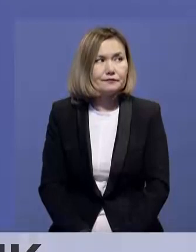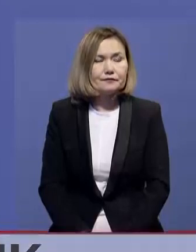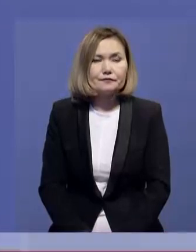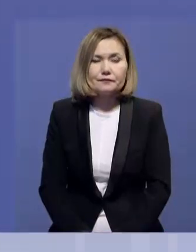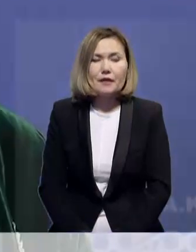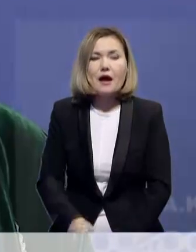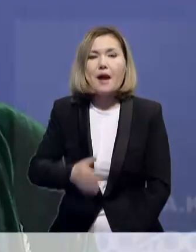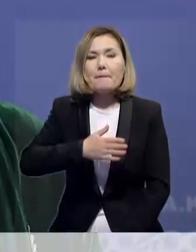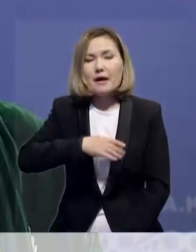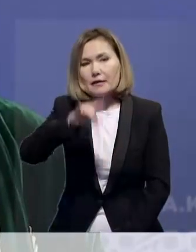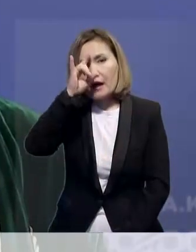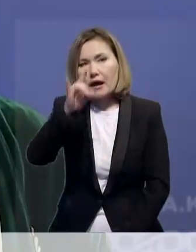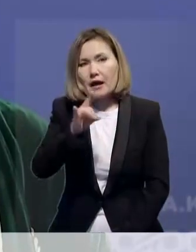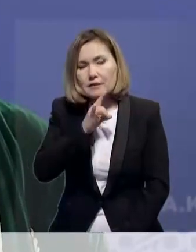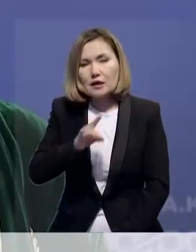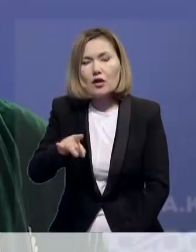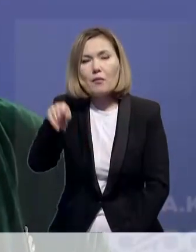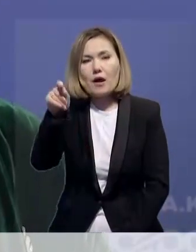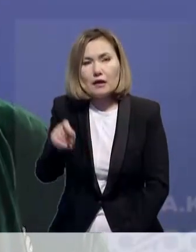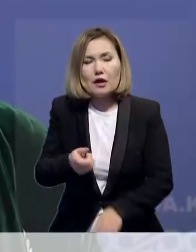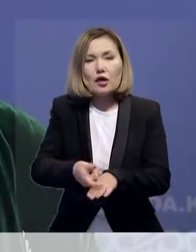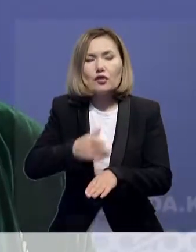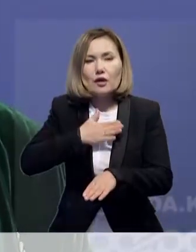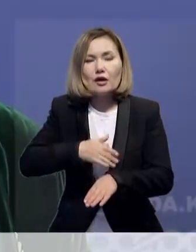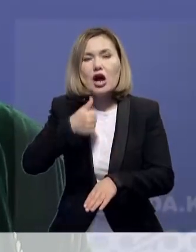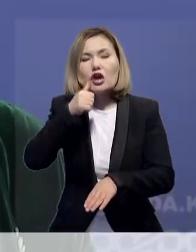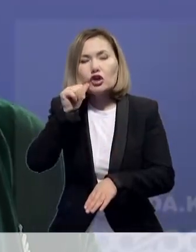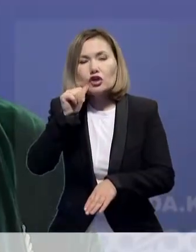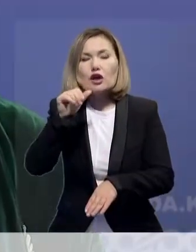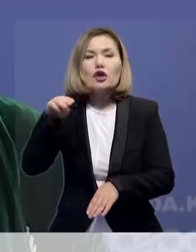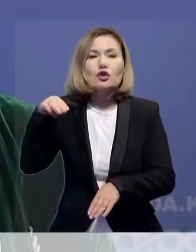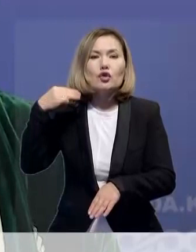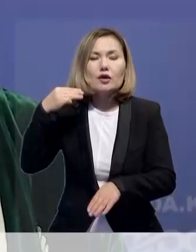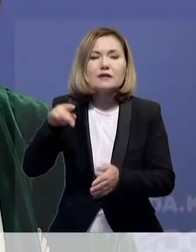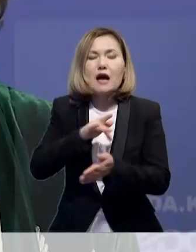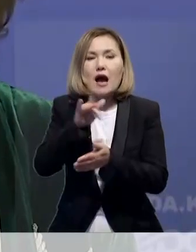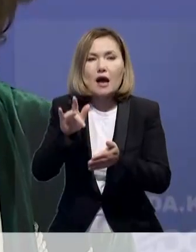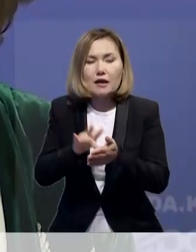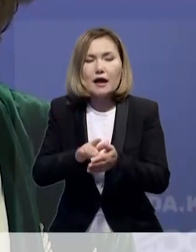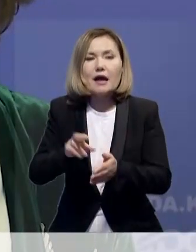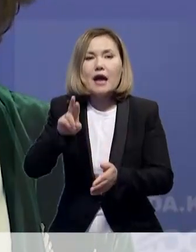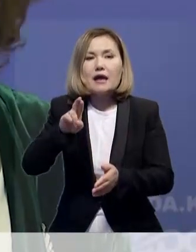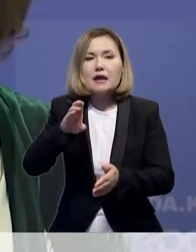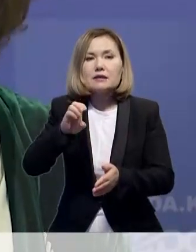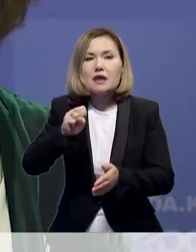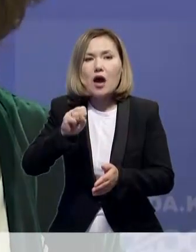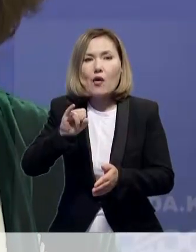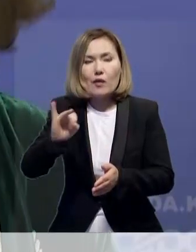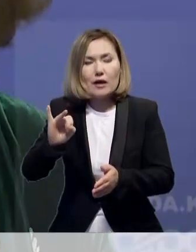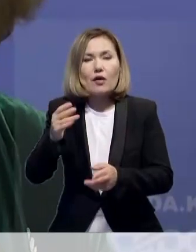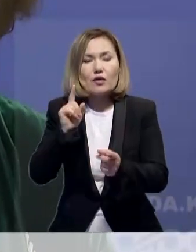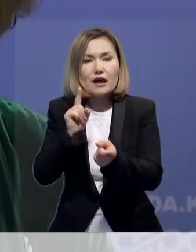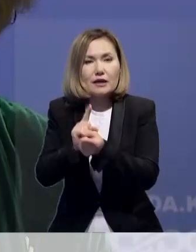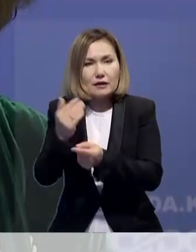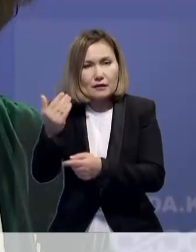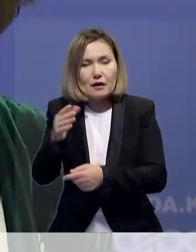Мен Қазақстанға келгеніме қуаныштымын кеше Түркістандағы қожа Ахмет Яссауи кесенесіне бардым. Ол жөнде президентпен кездесі